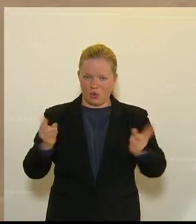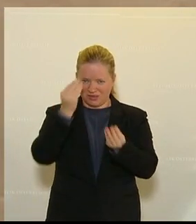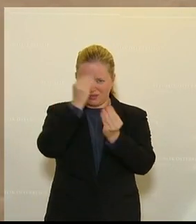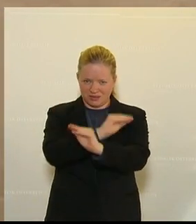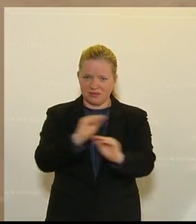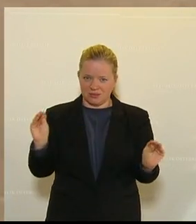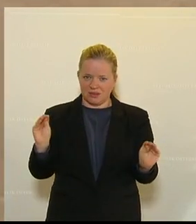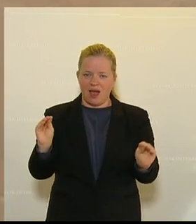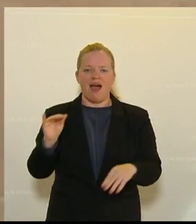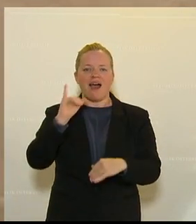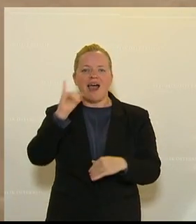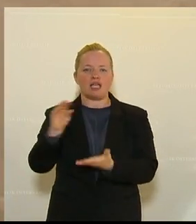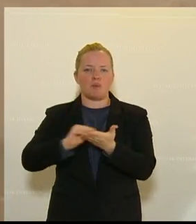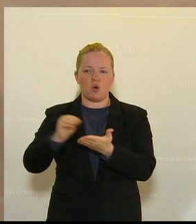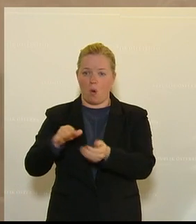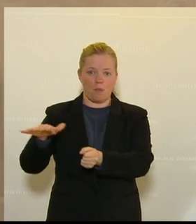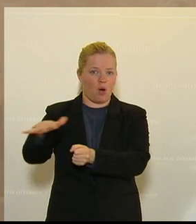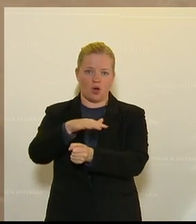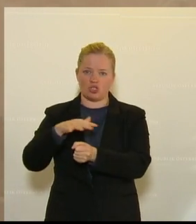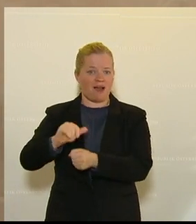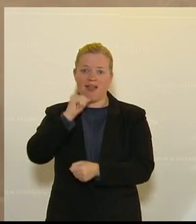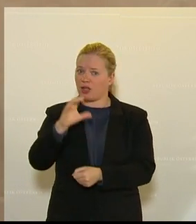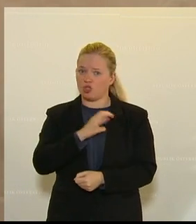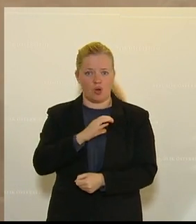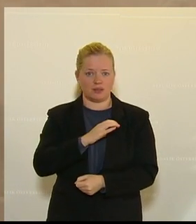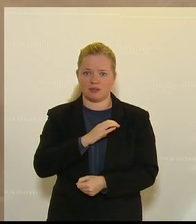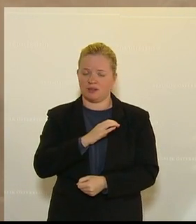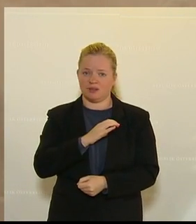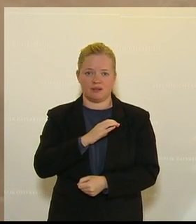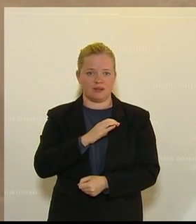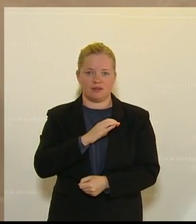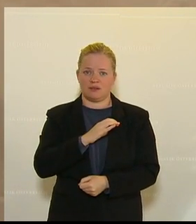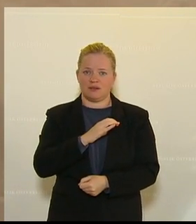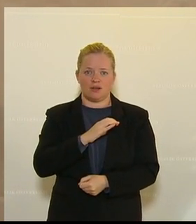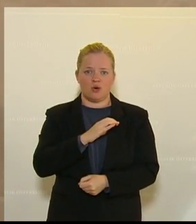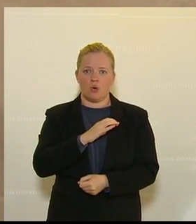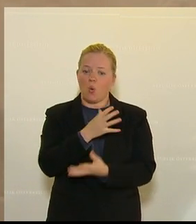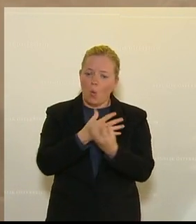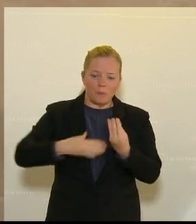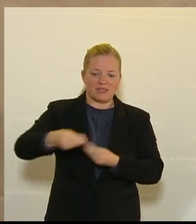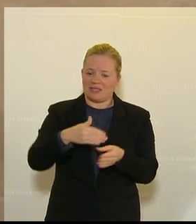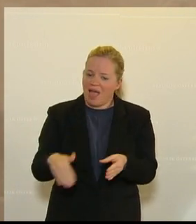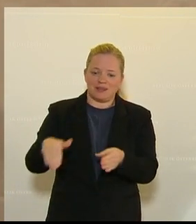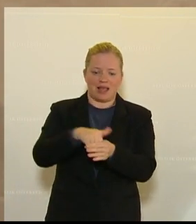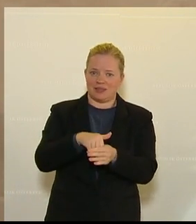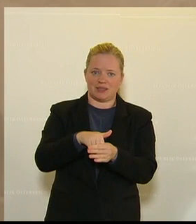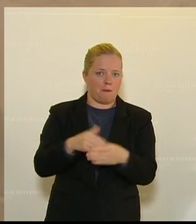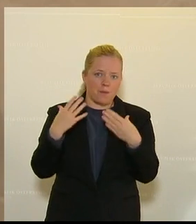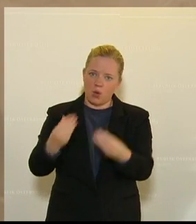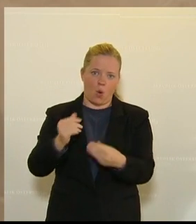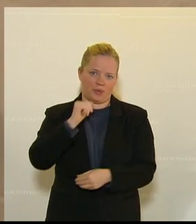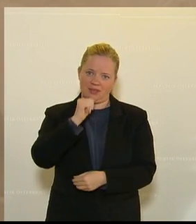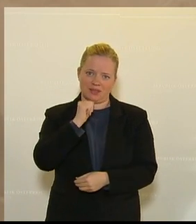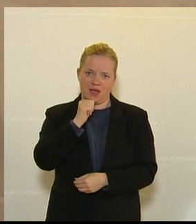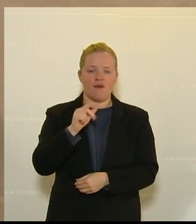Reisebürobranche hat keine Chance, hat keine Chance, einen Umsatzersatz zu bekommen, weil